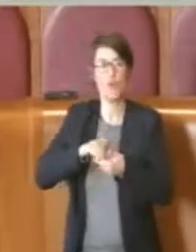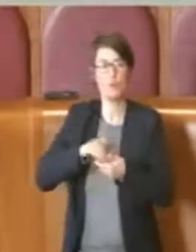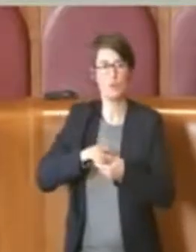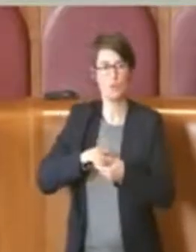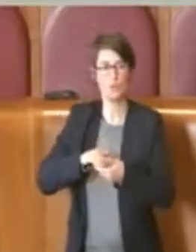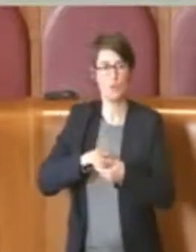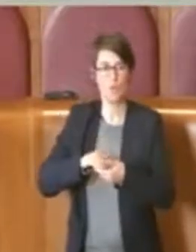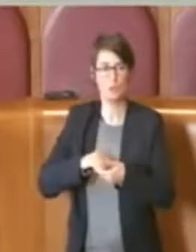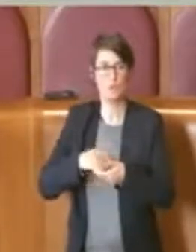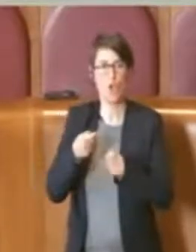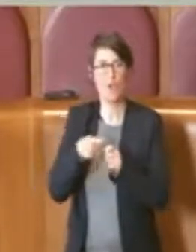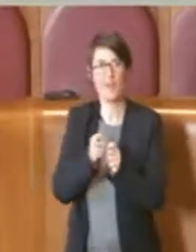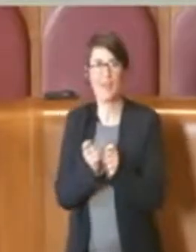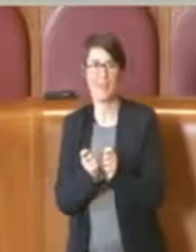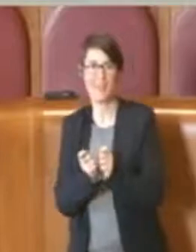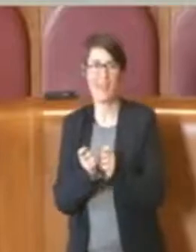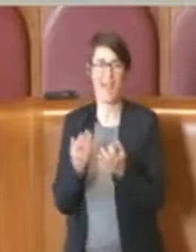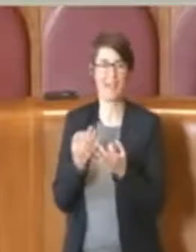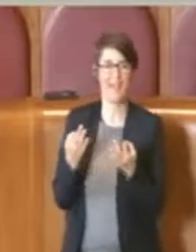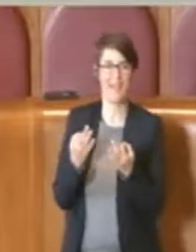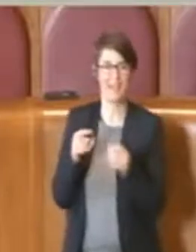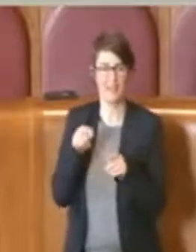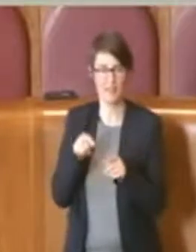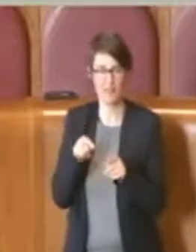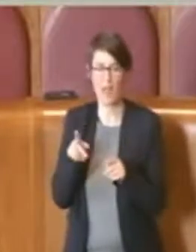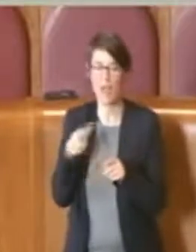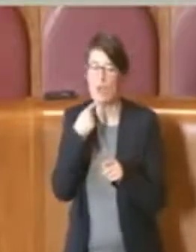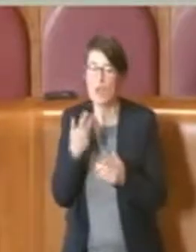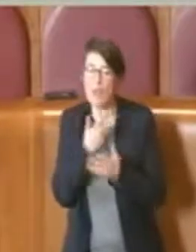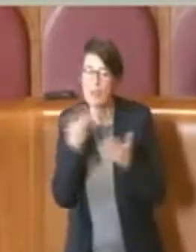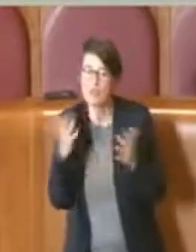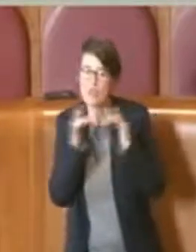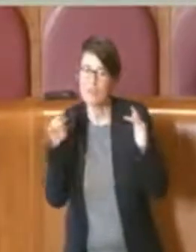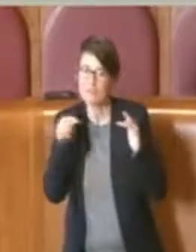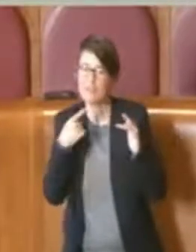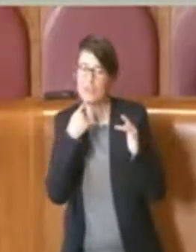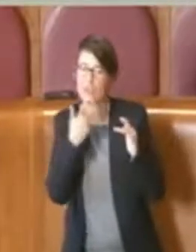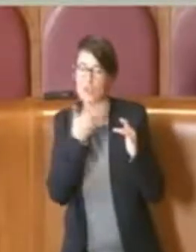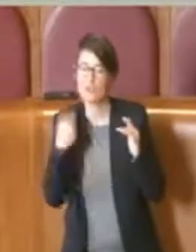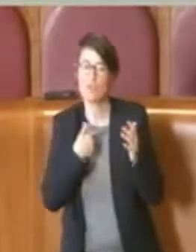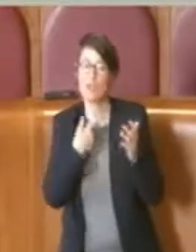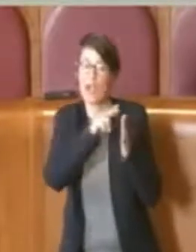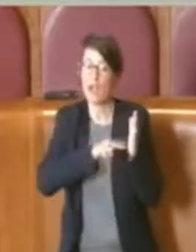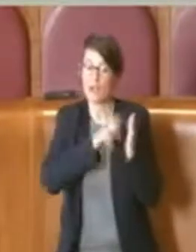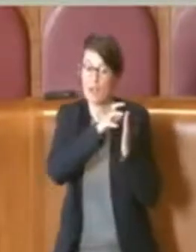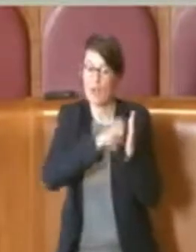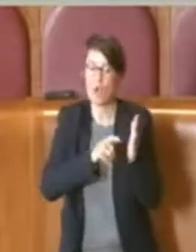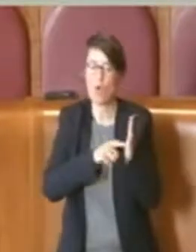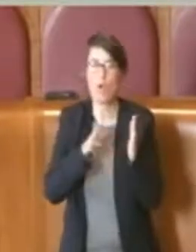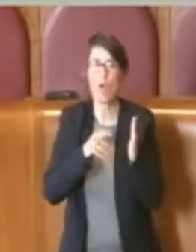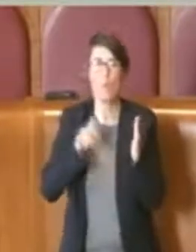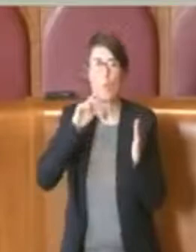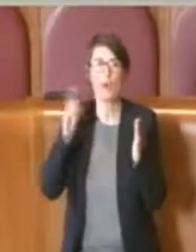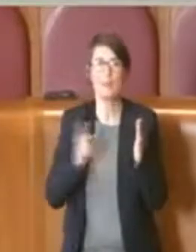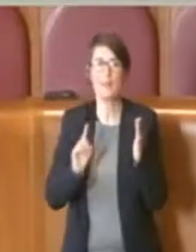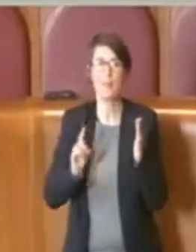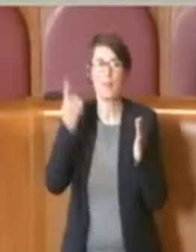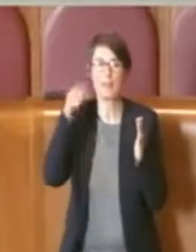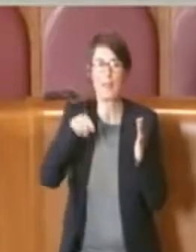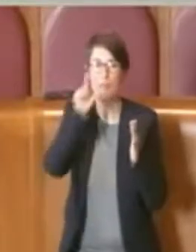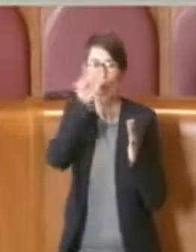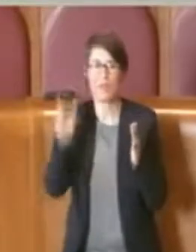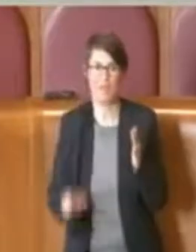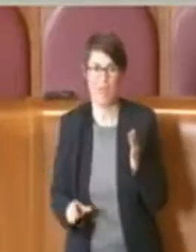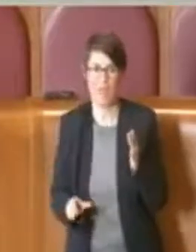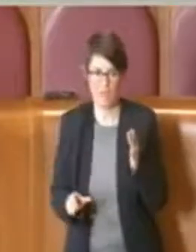paragonabile a uno dei migliori regolamenti del verde che sono stati approvati in Italia. Tutto è perfettibile, ha giustamente detto, e questo aspetta anche